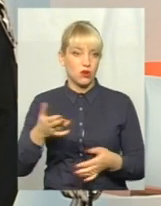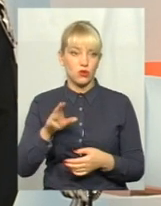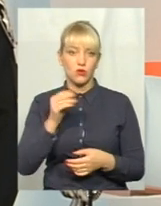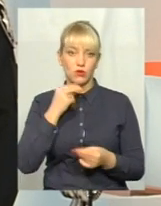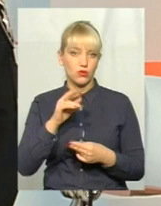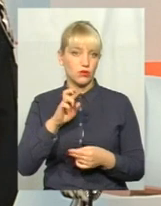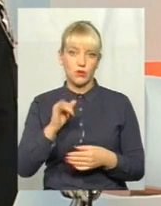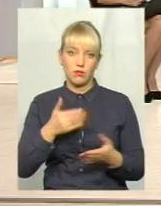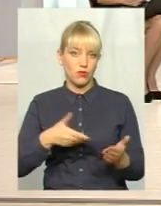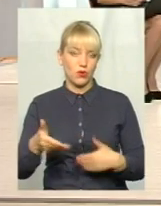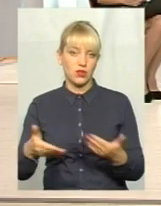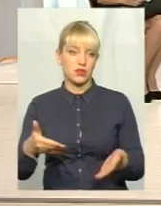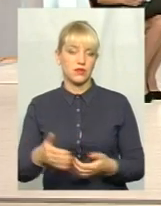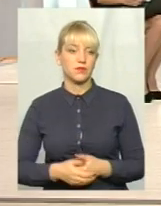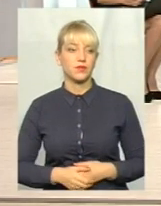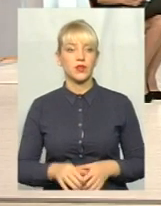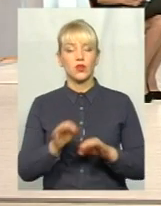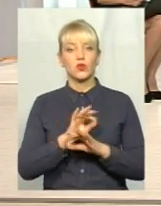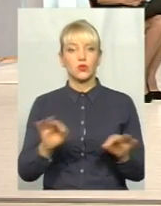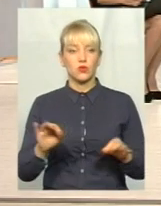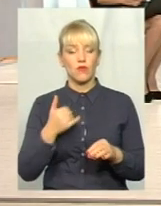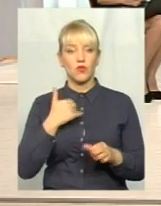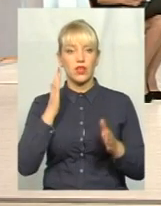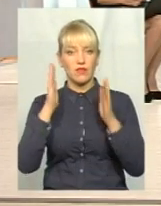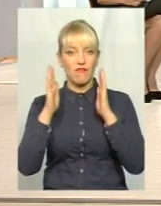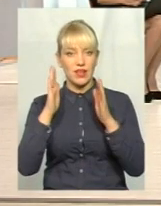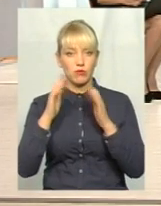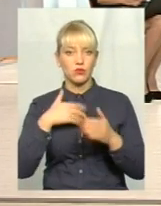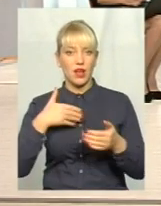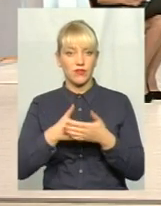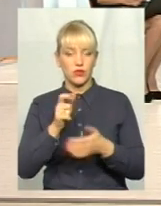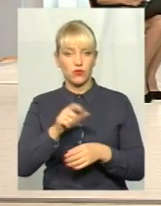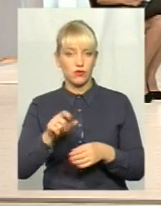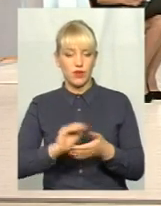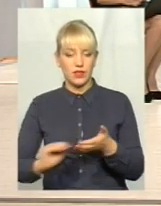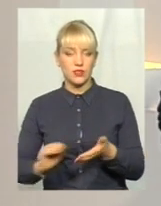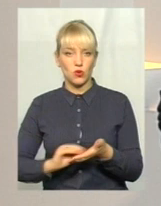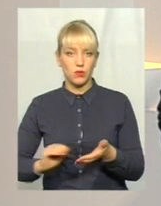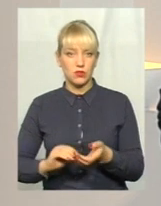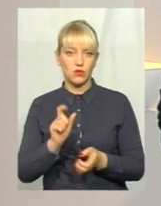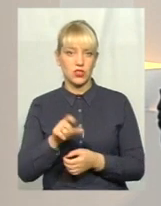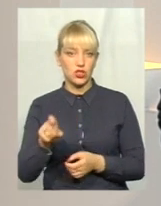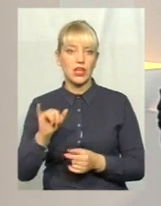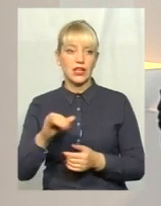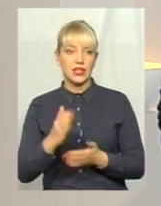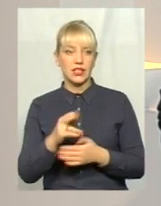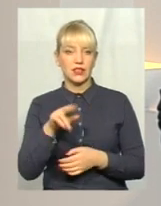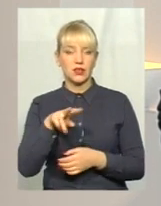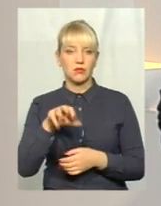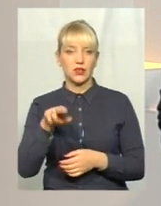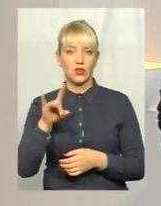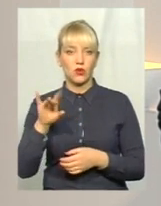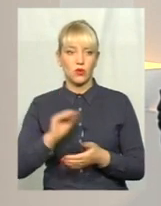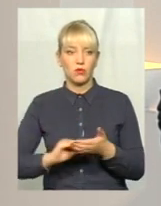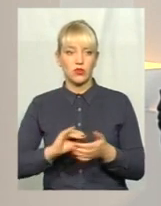трішечки пройтися. Чудово. У нас також в Фейсбуці активізувались дописувачі, і один пан Дмитро пише, що